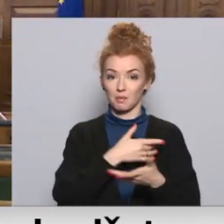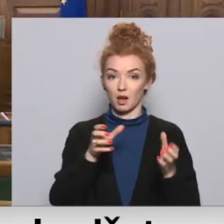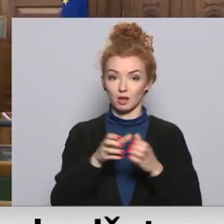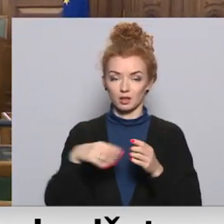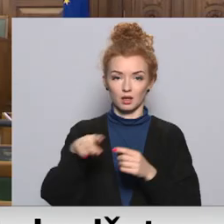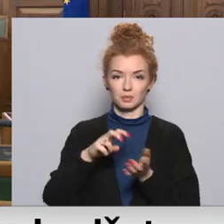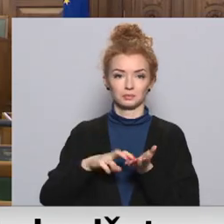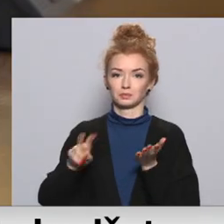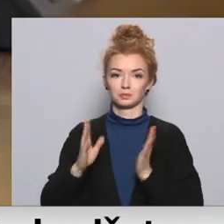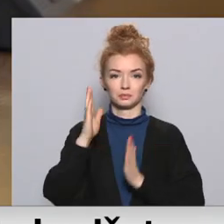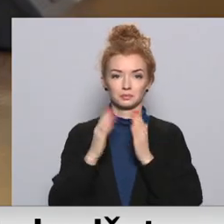nepiedalījās. Matar Līcīt, Latvijas.